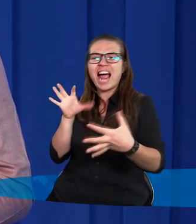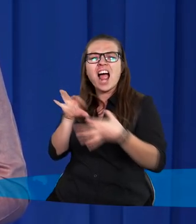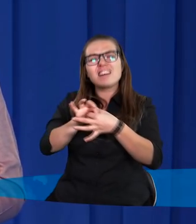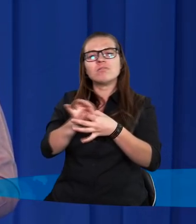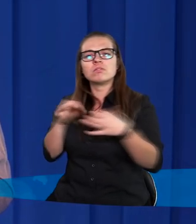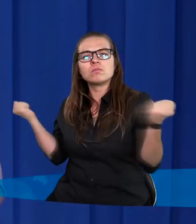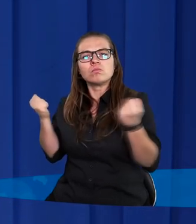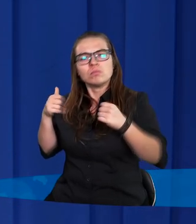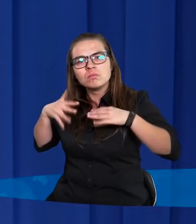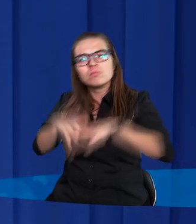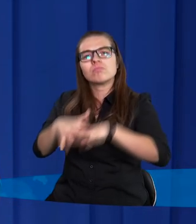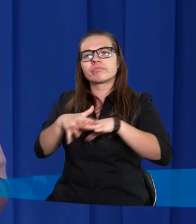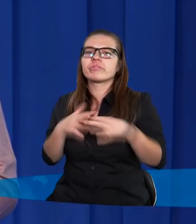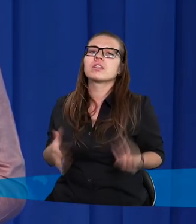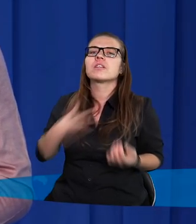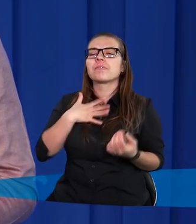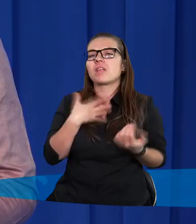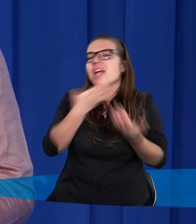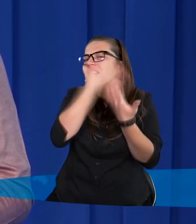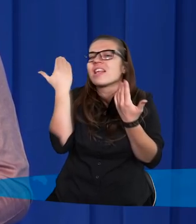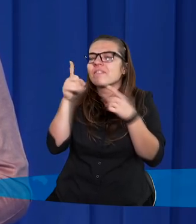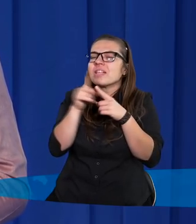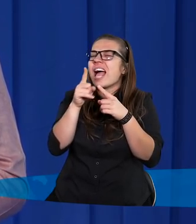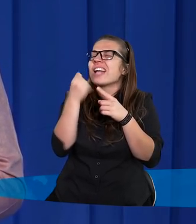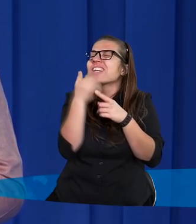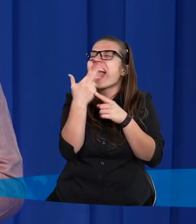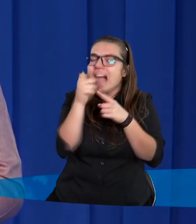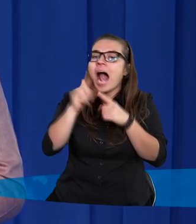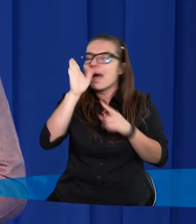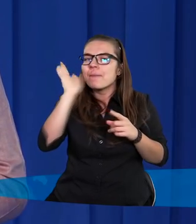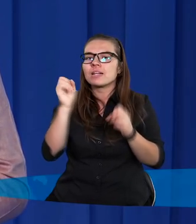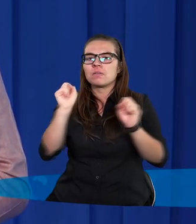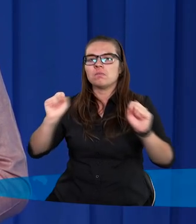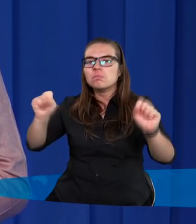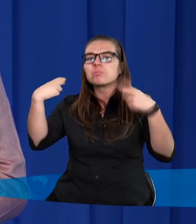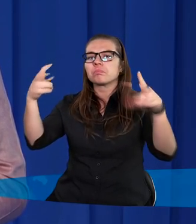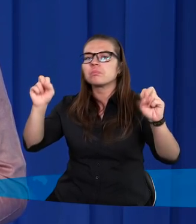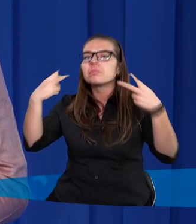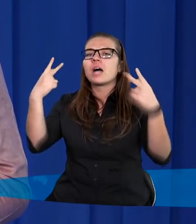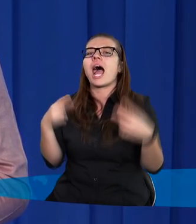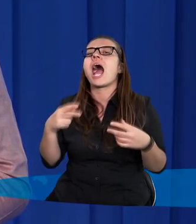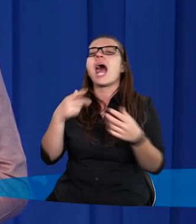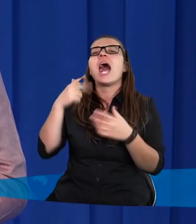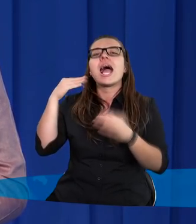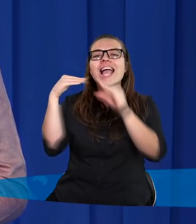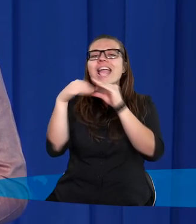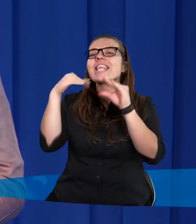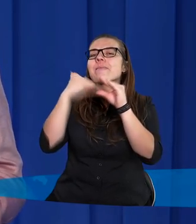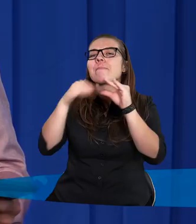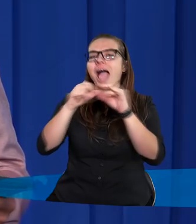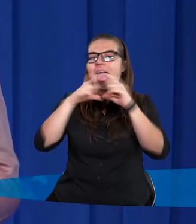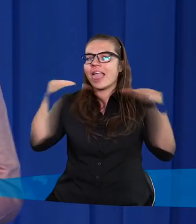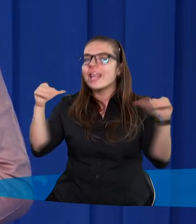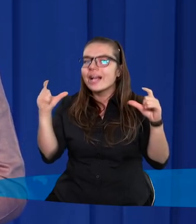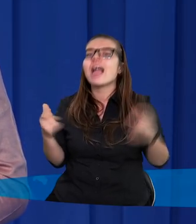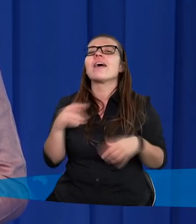kontakcie. Nie wiem, w którym momencie, ale też będzie się pojawiał adres internetowy, e-mail, na